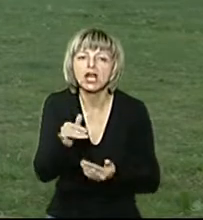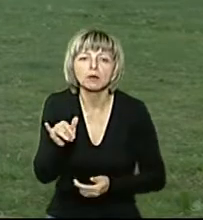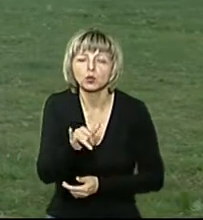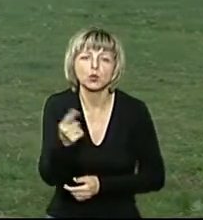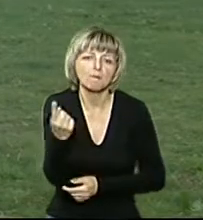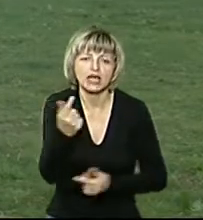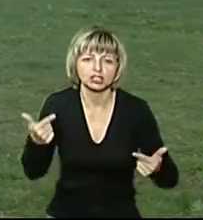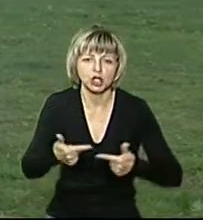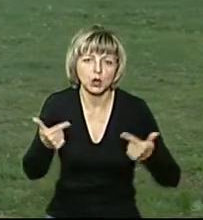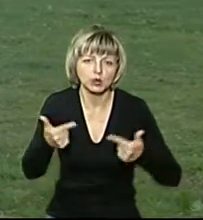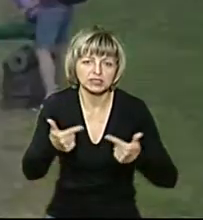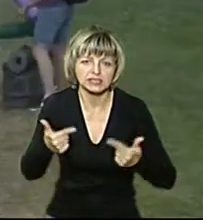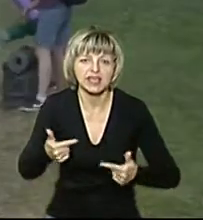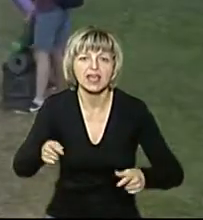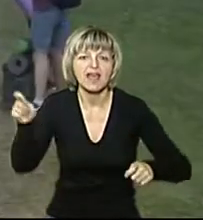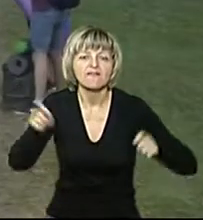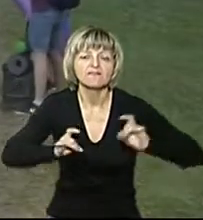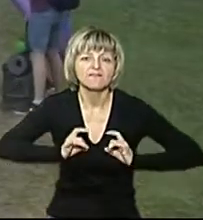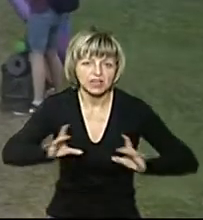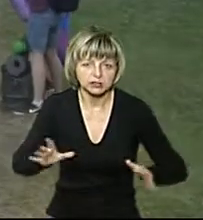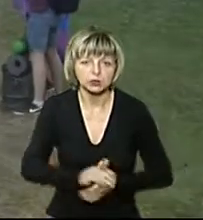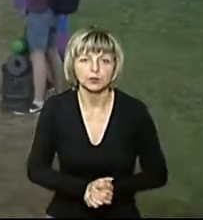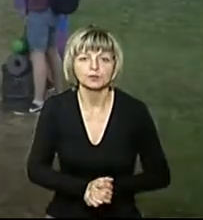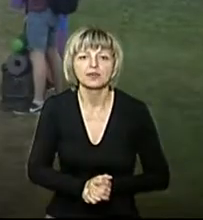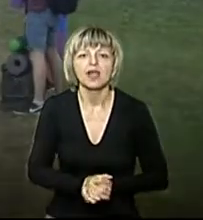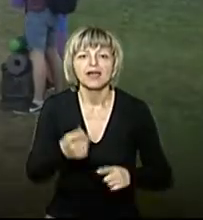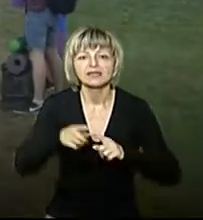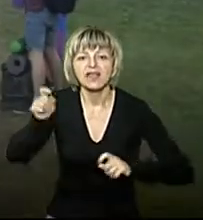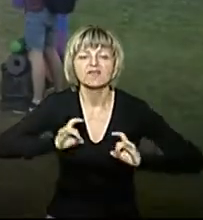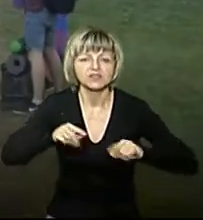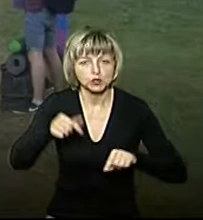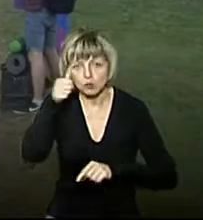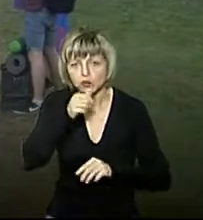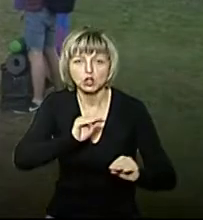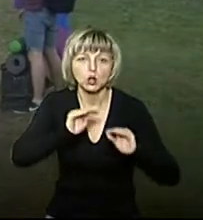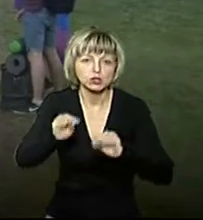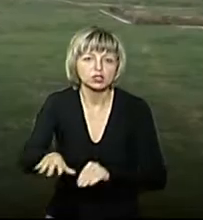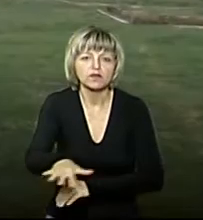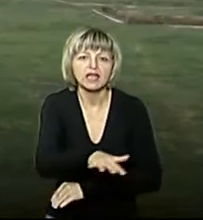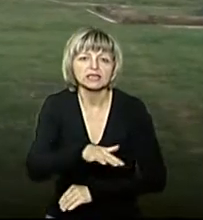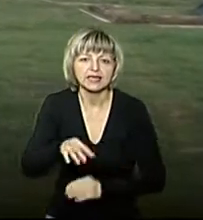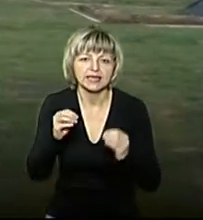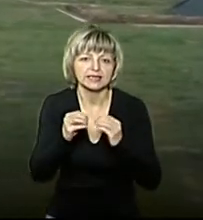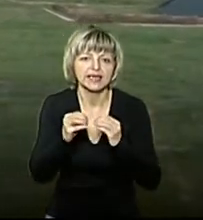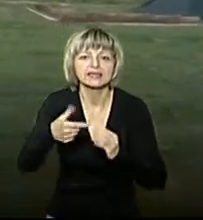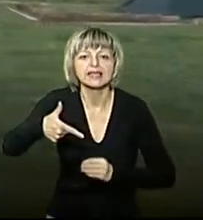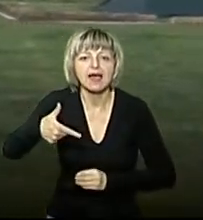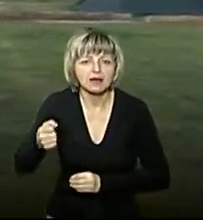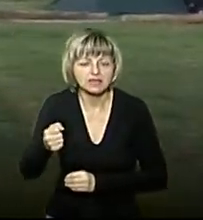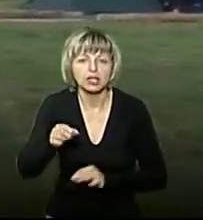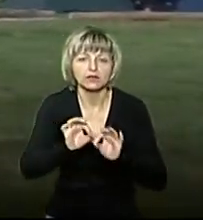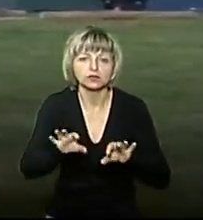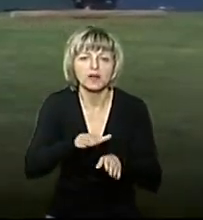перших гостей-фесту та організаторів. Фестиваль українського духу «Бандерштад» цього року розташований на території 10 гектарів,